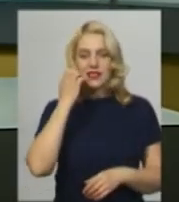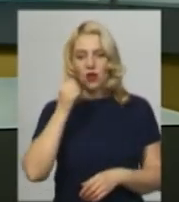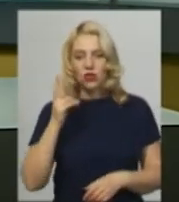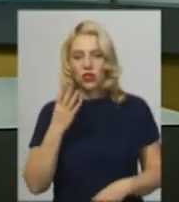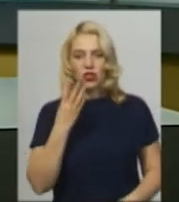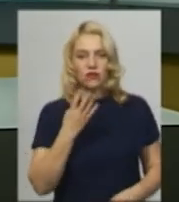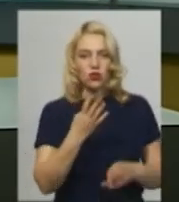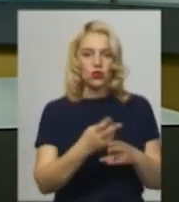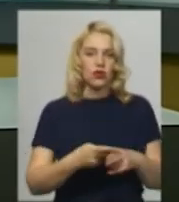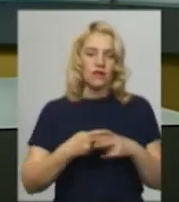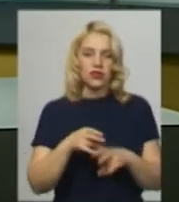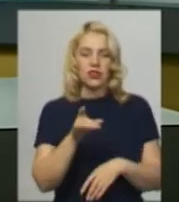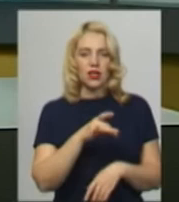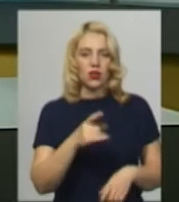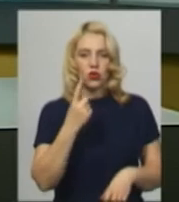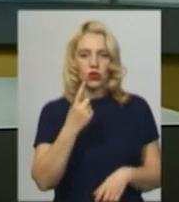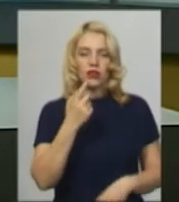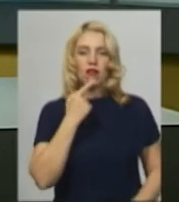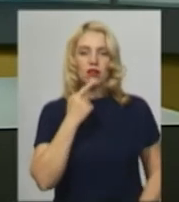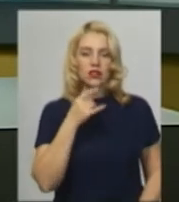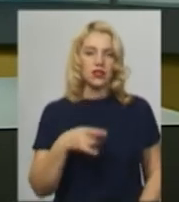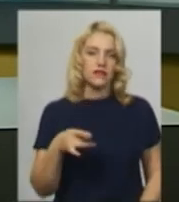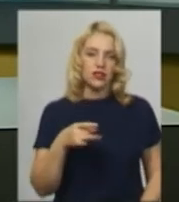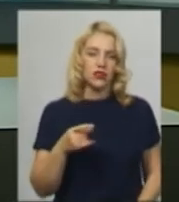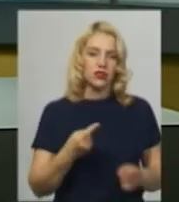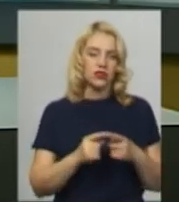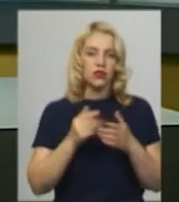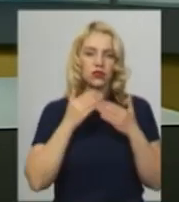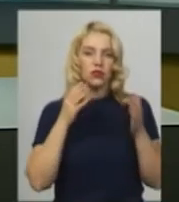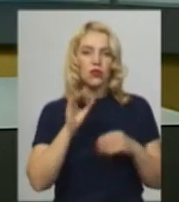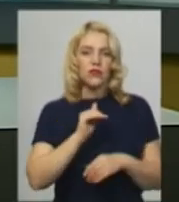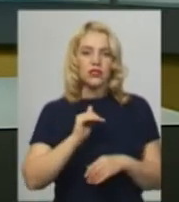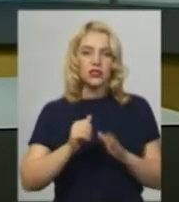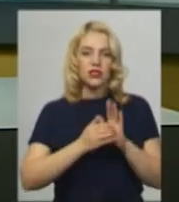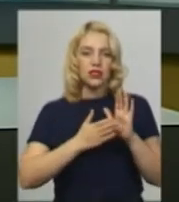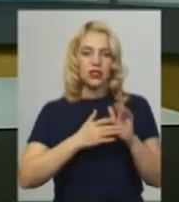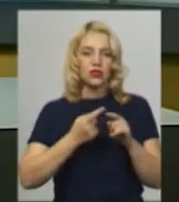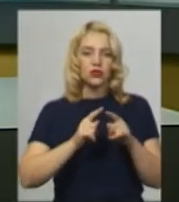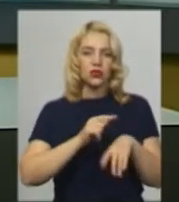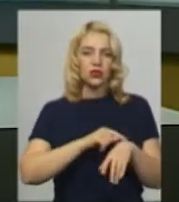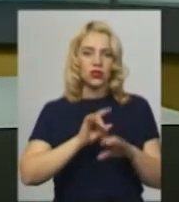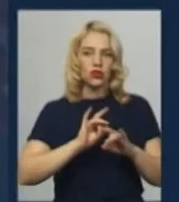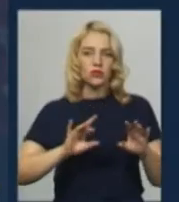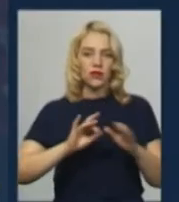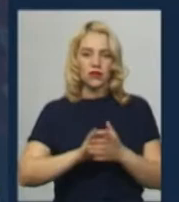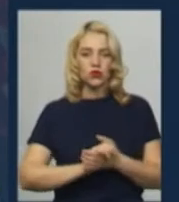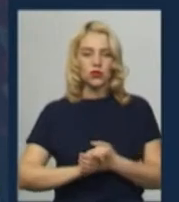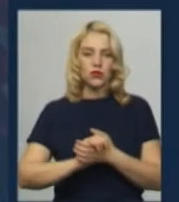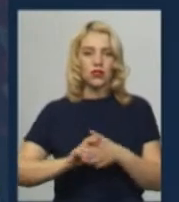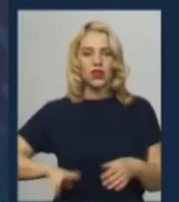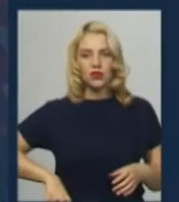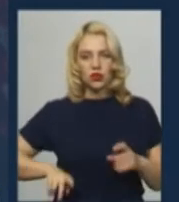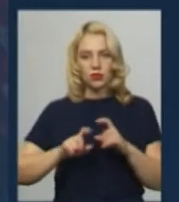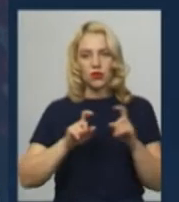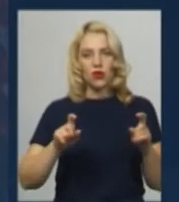четверо у Дунаєвецькому районі та один у Красилівському. Це останні офіційні дані на цю годину, каже Суспільному директорка департаменту